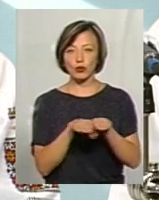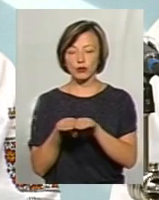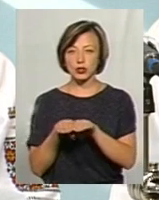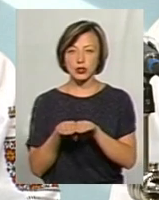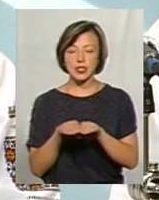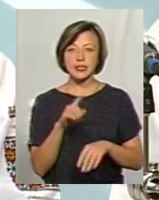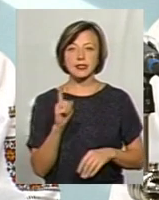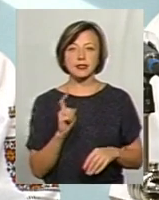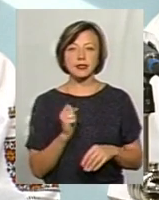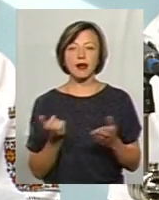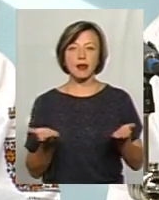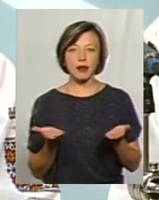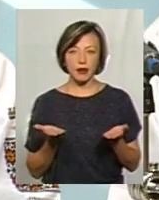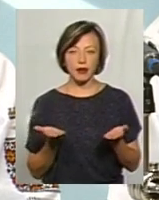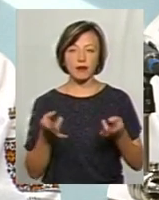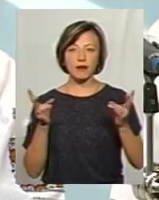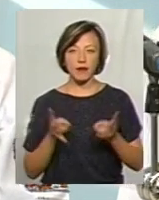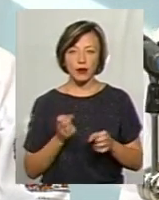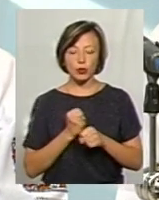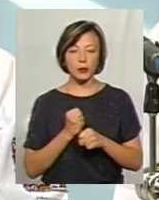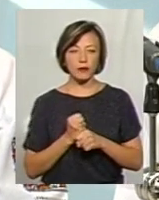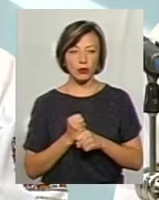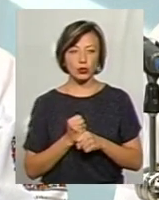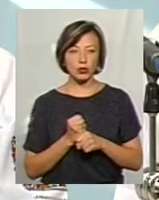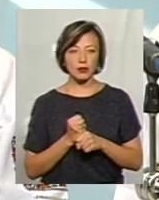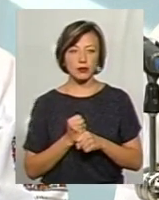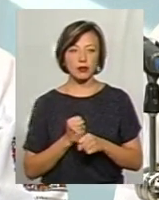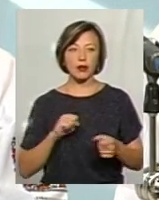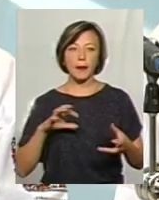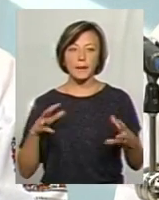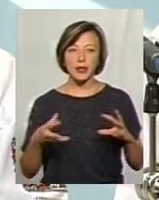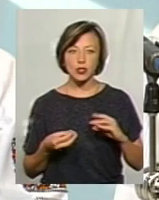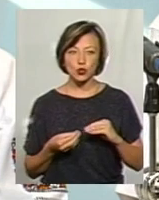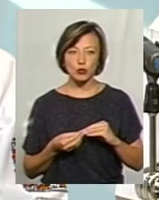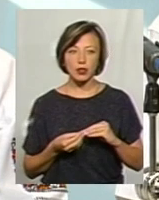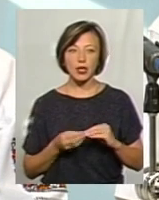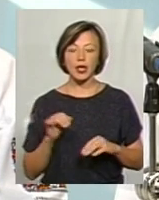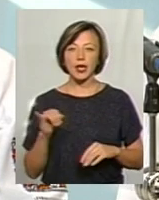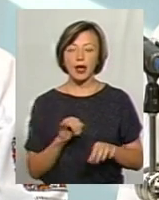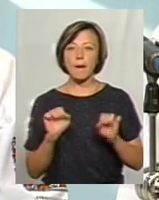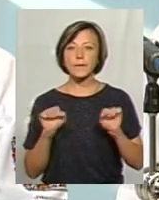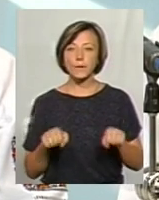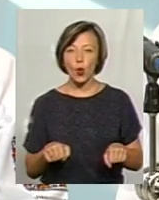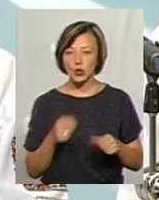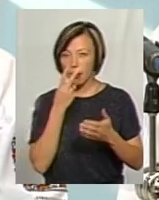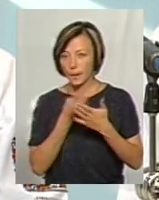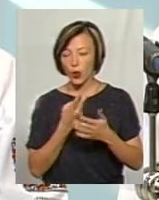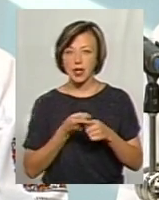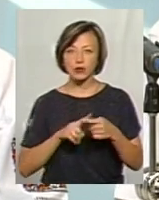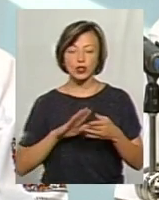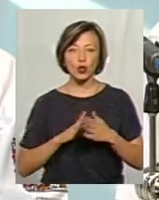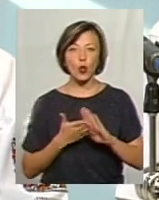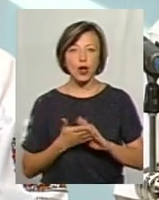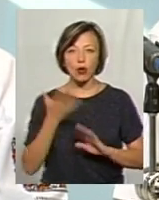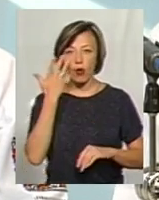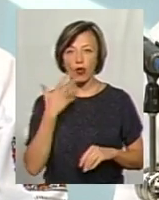який, мабуть, варто вже підводити якісь підсумки. І можна прогледіти оцю ситуацію,